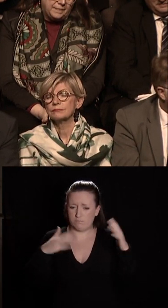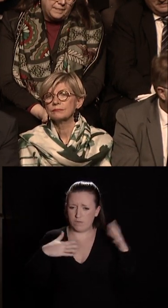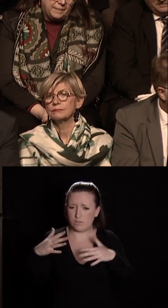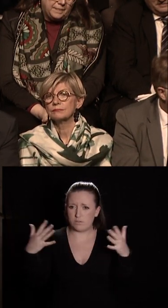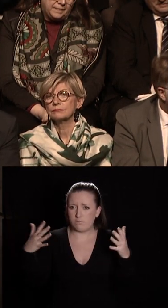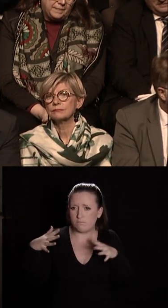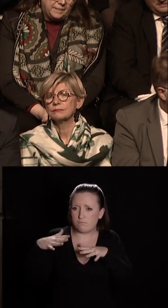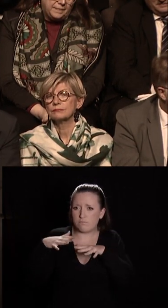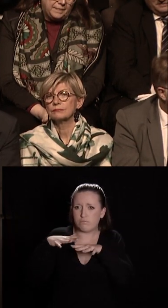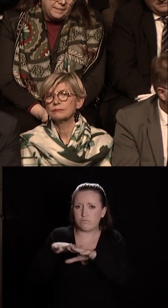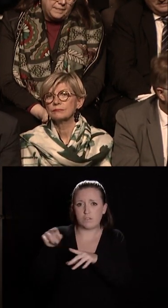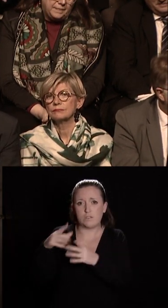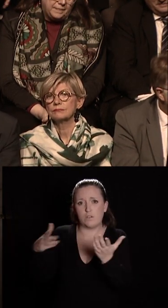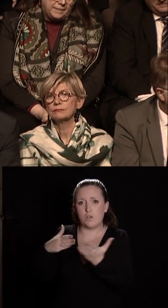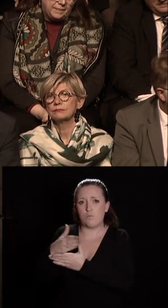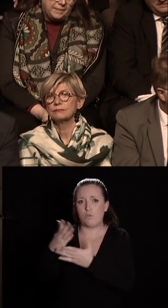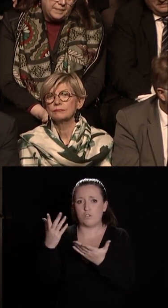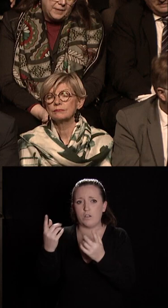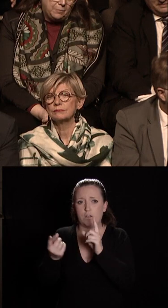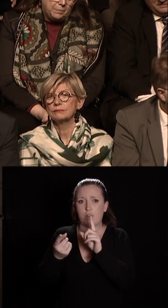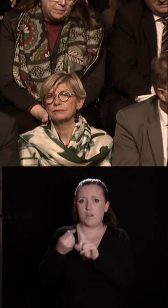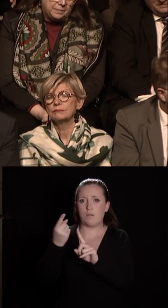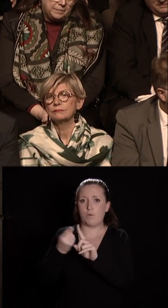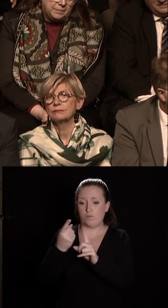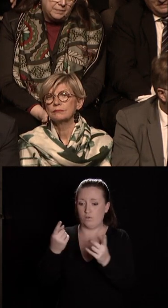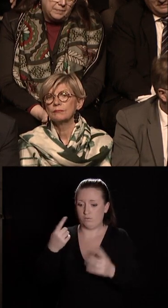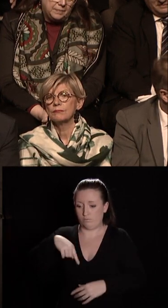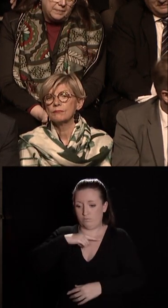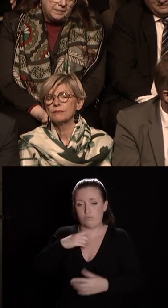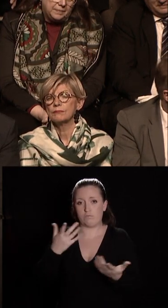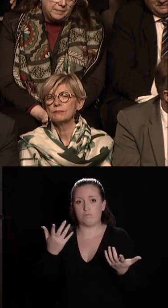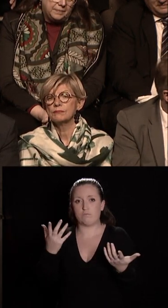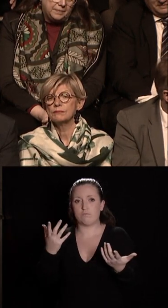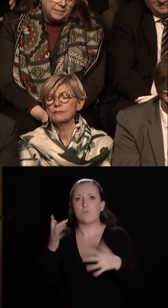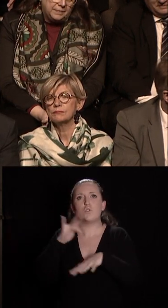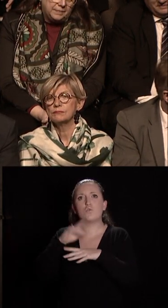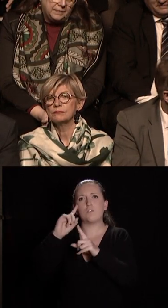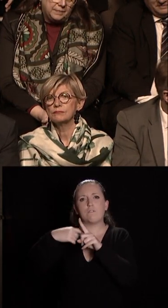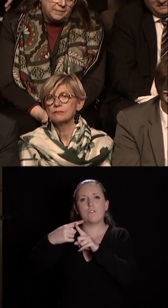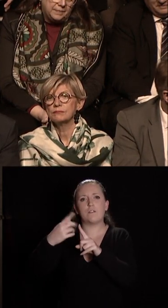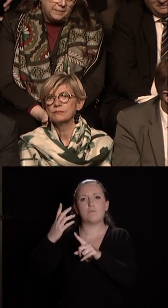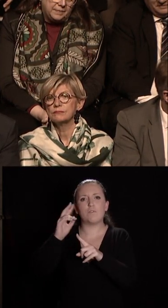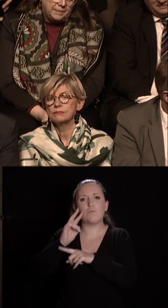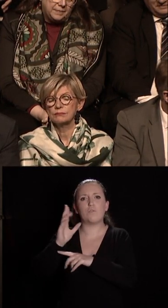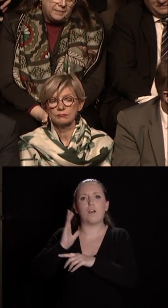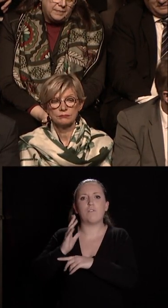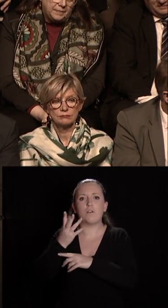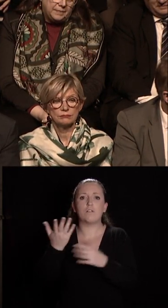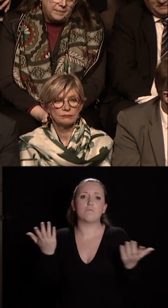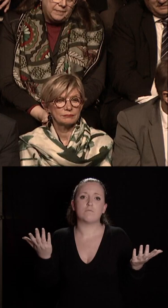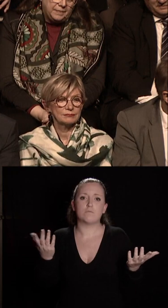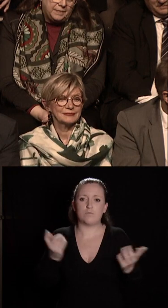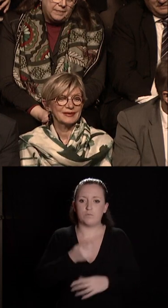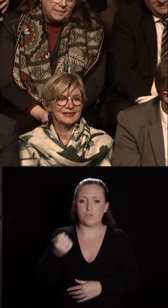projets majeurs qui nous concernent dont vous avez vu le film tout à l'heure je vais en parler rapidement puisque